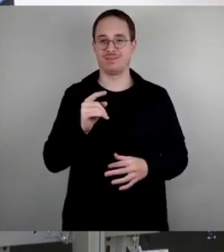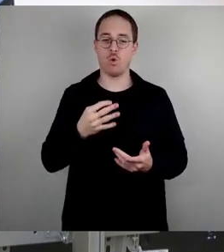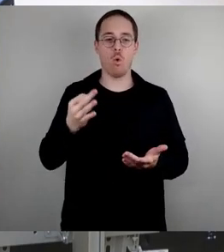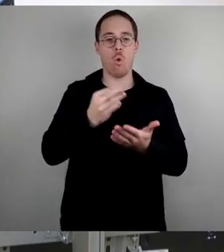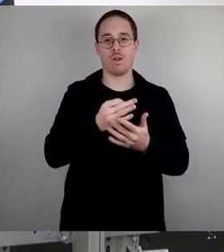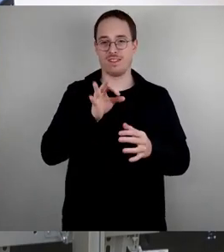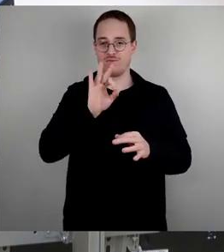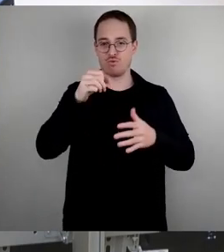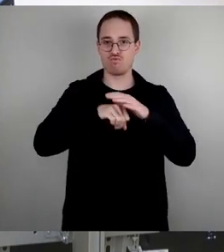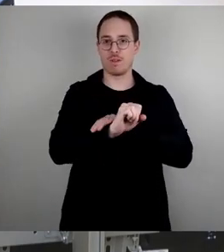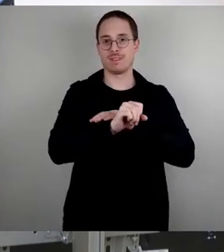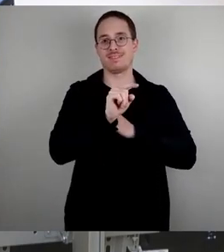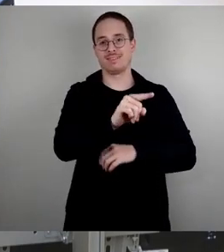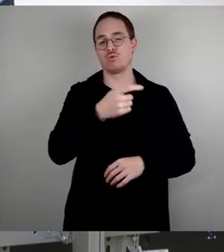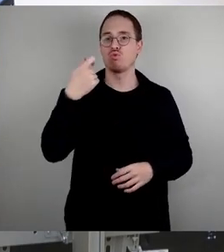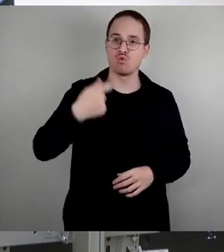unterbringen.